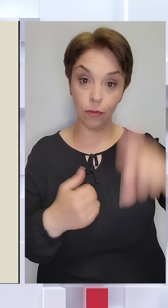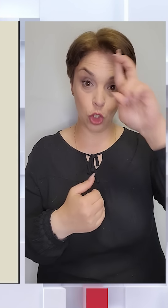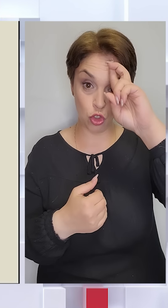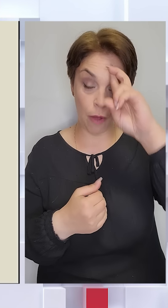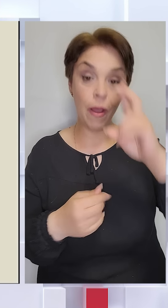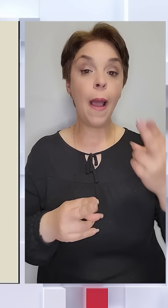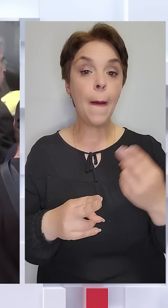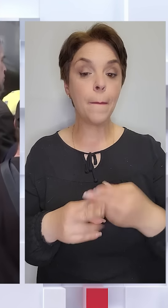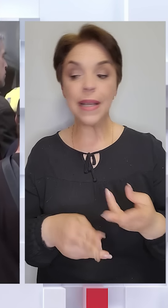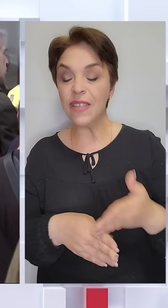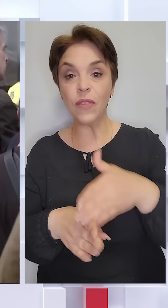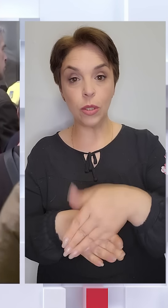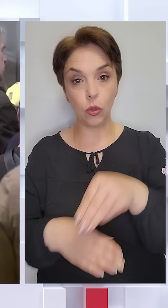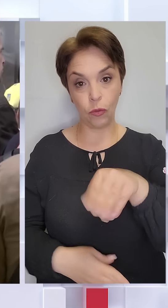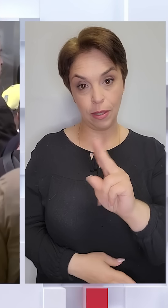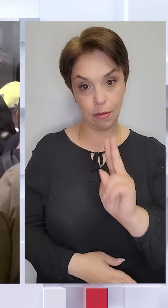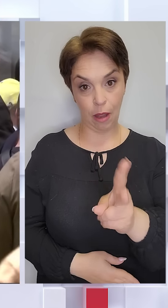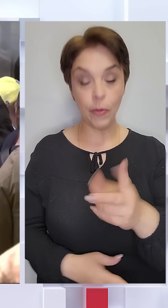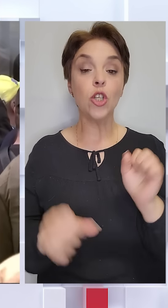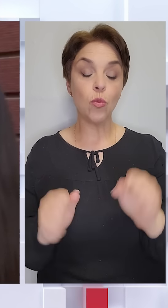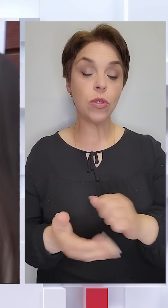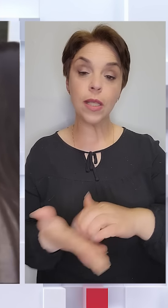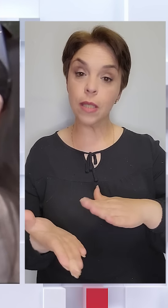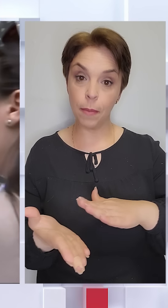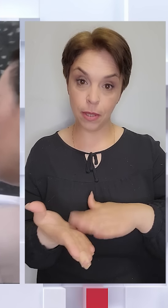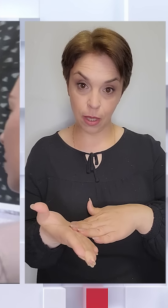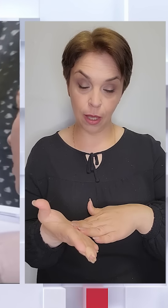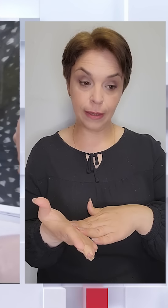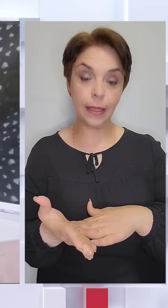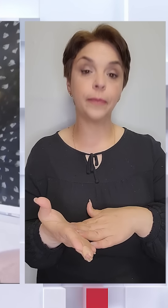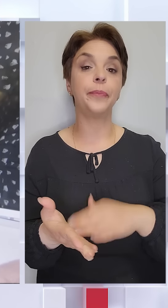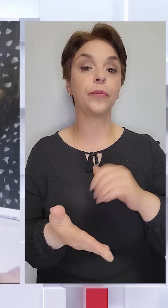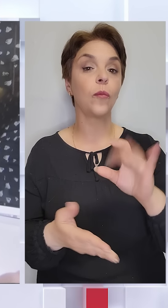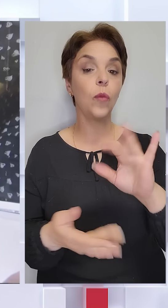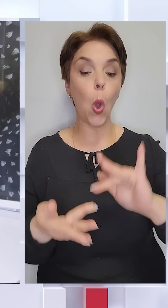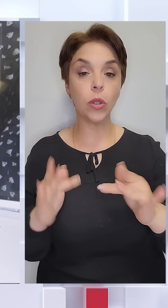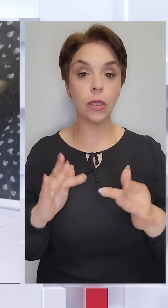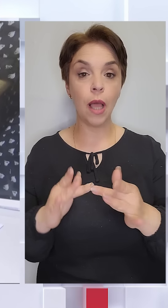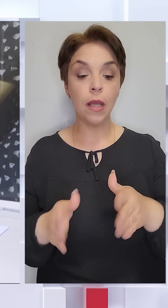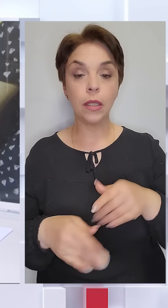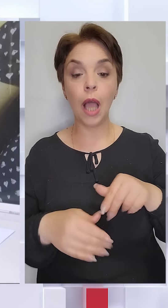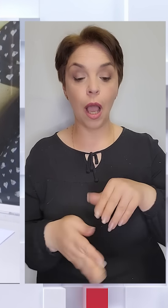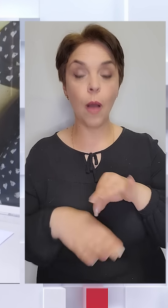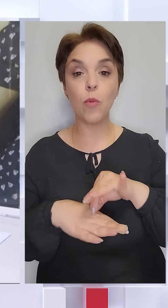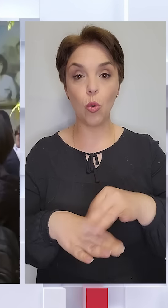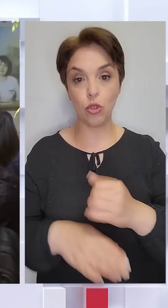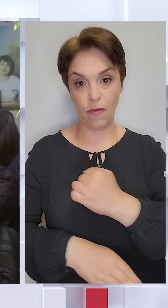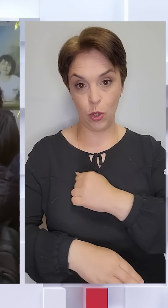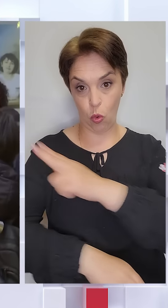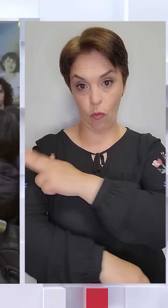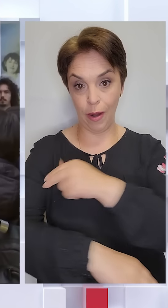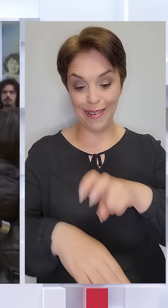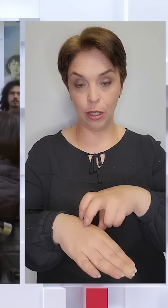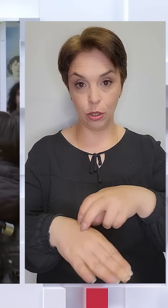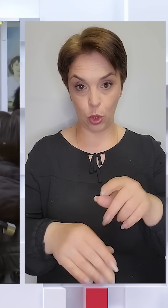без візиту до ТЦК. А ще можна буде записатися онлайн. На проходження військово-лікарської комісії з'явиться і